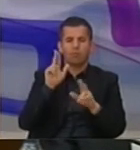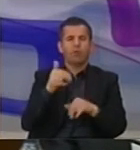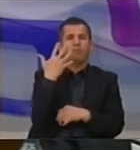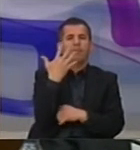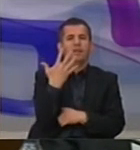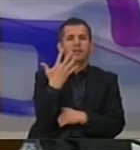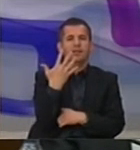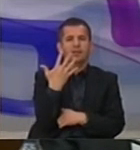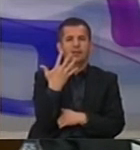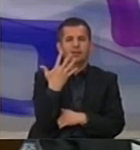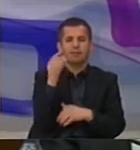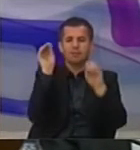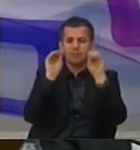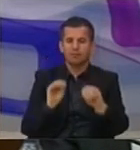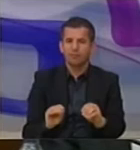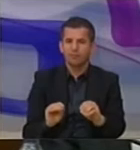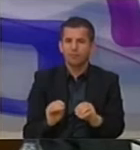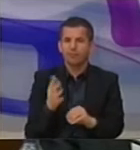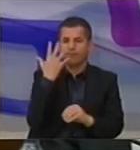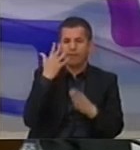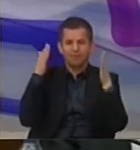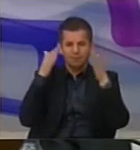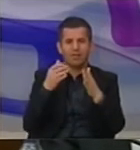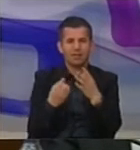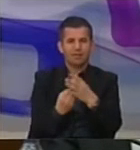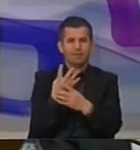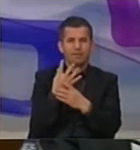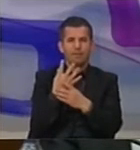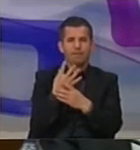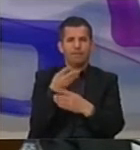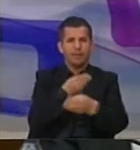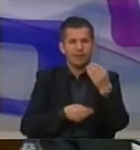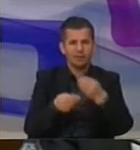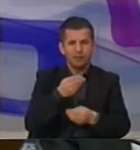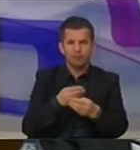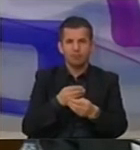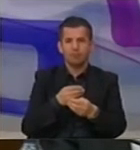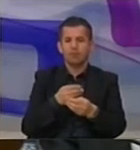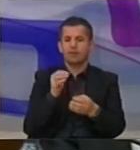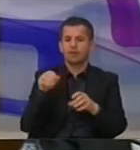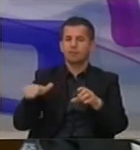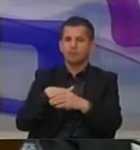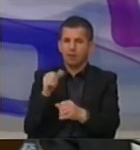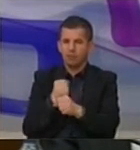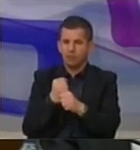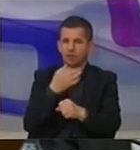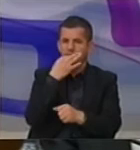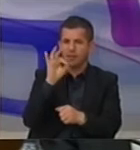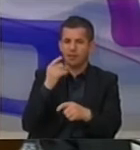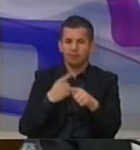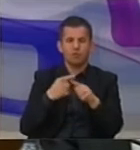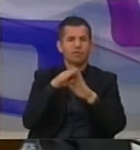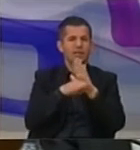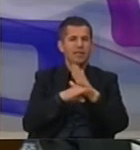është iartua në pes fusha, në zhvillimin në qëndryshme në ekonomik, punësim dhe mirqenje, sundimin e ligjit dhe